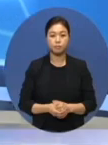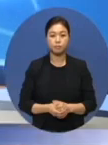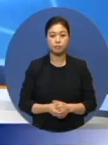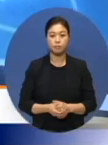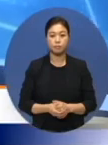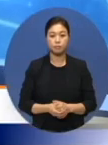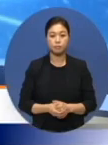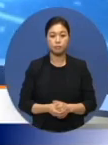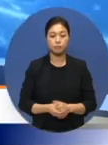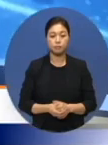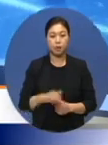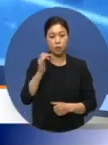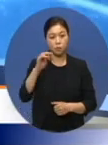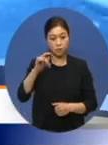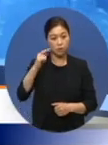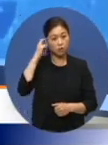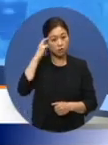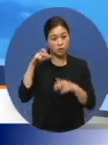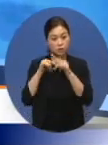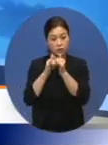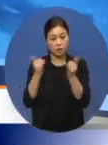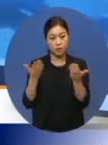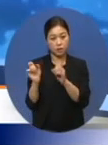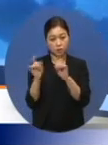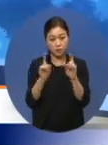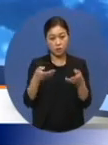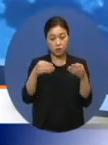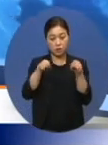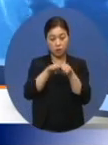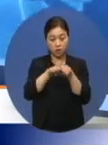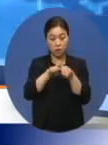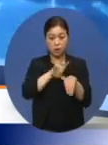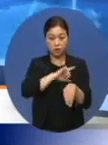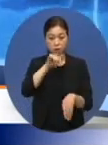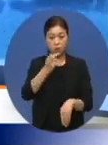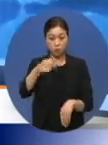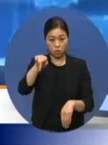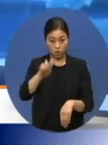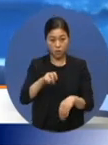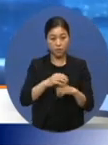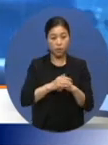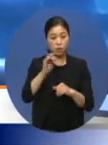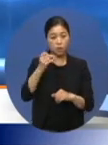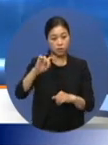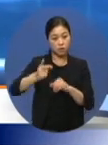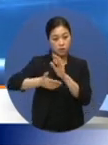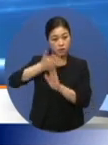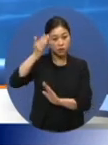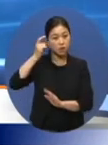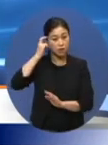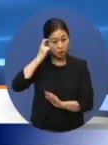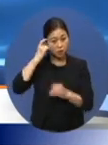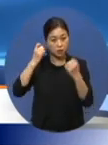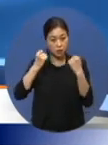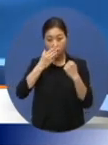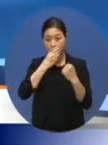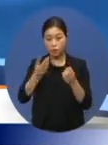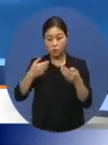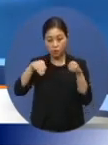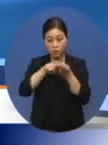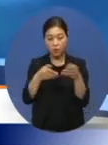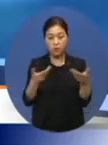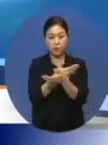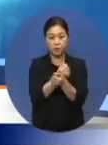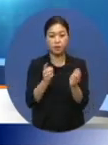포천 정신장애인 직업재활시설 공감이 포천시 정신건강복지센터와 업무